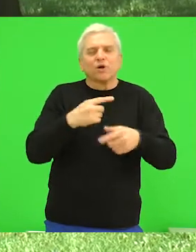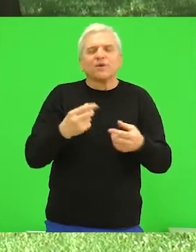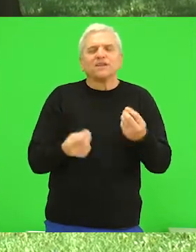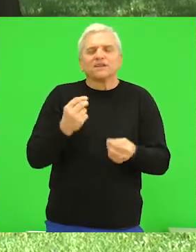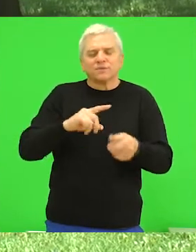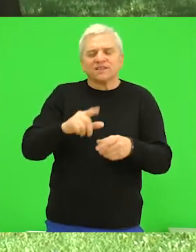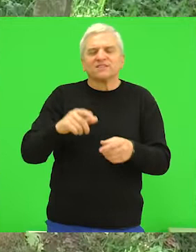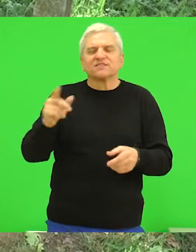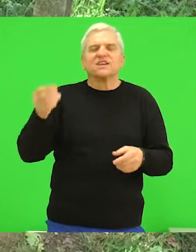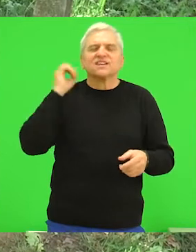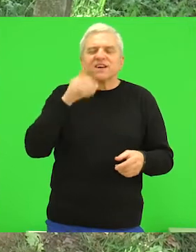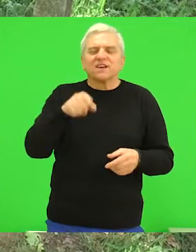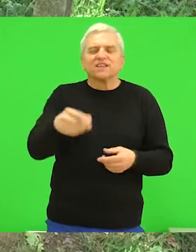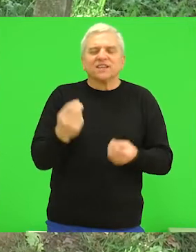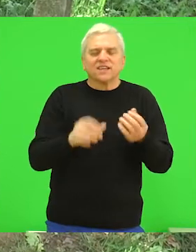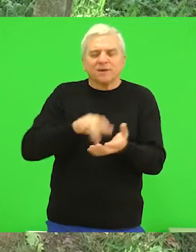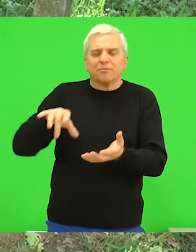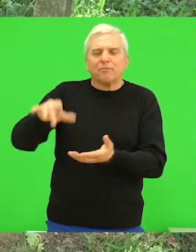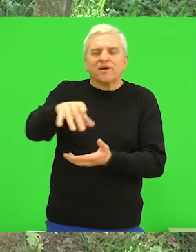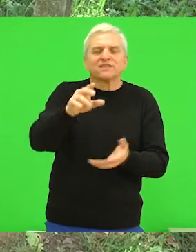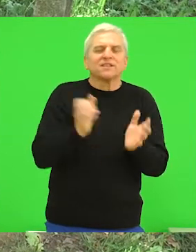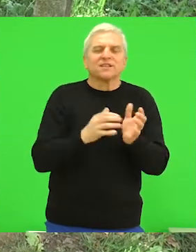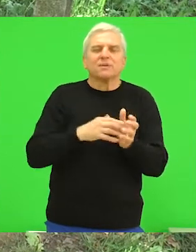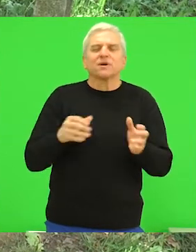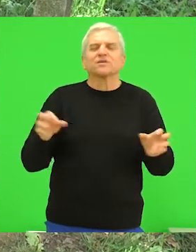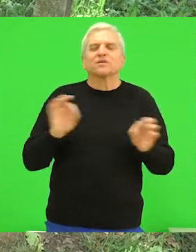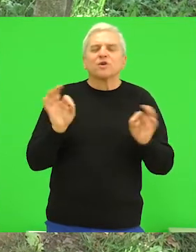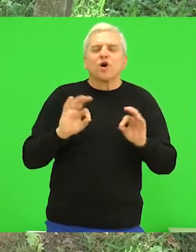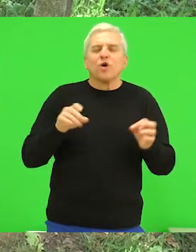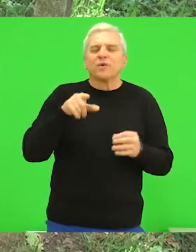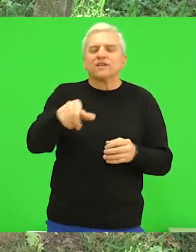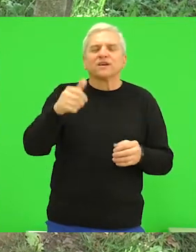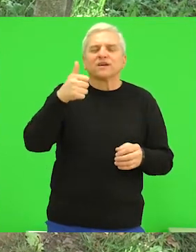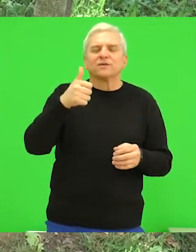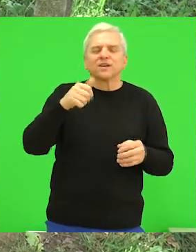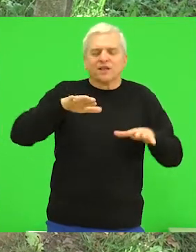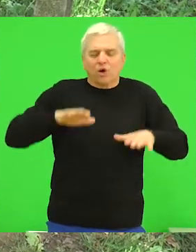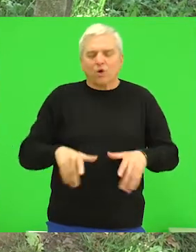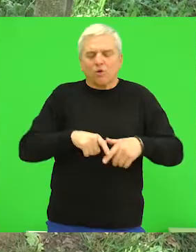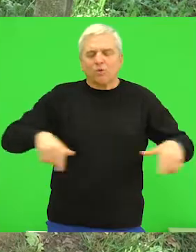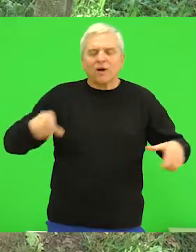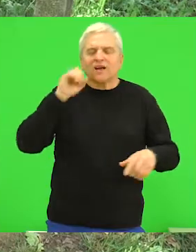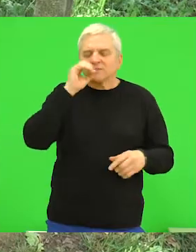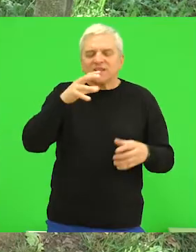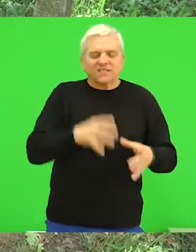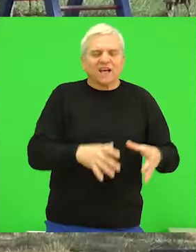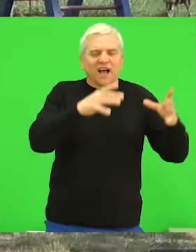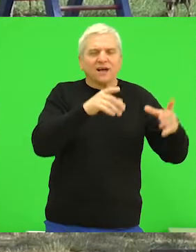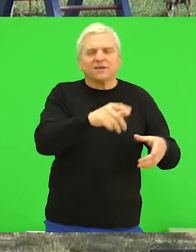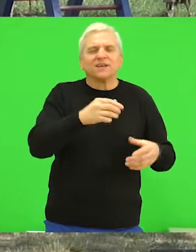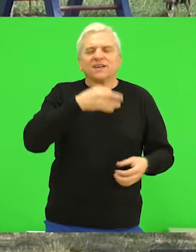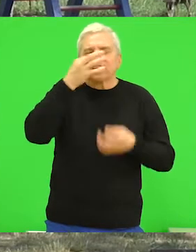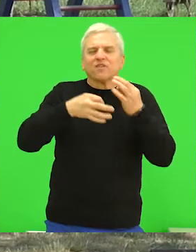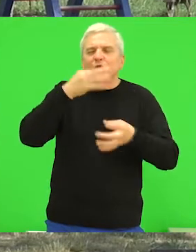samih elemenata, na svakoj od nevedenih lokacija trebalo bi da bude postavljena po jedna klupa, kanta za otpatke,